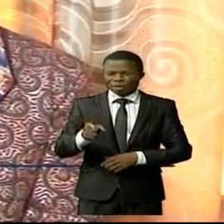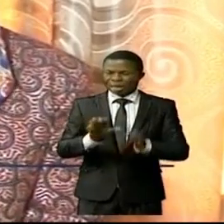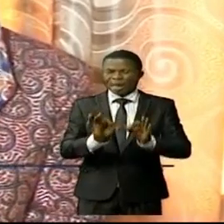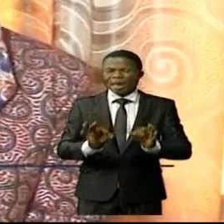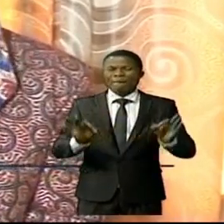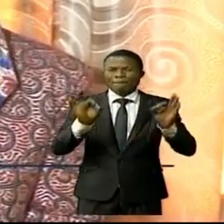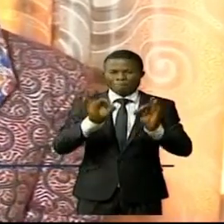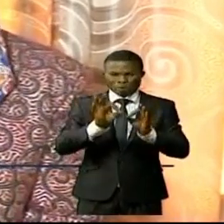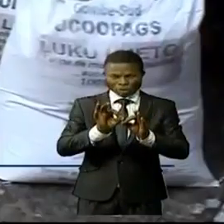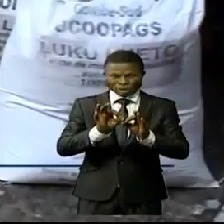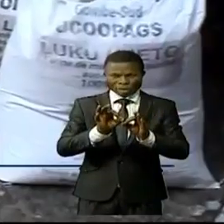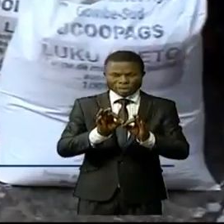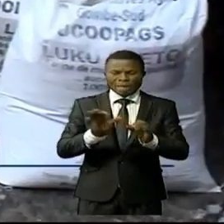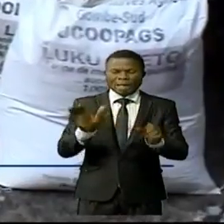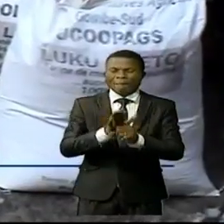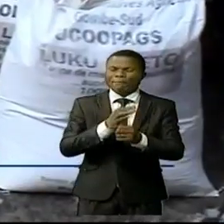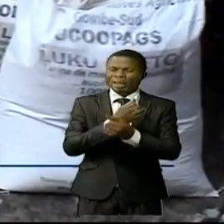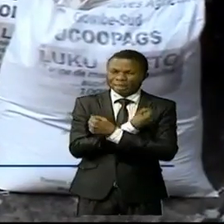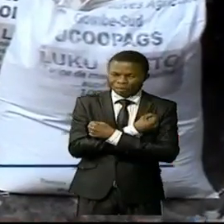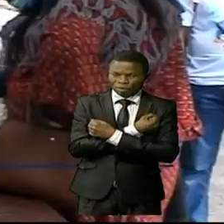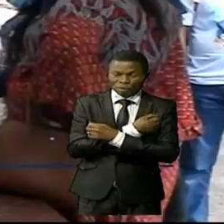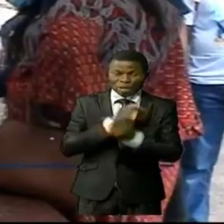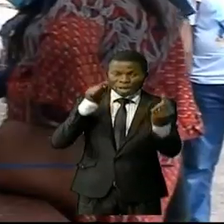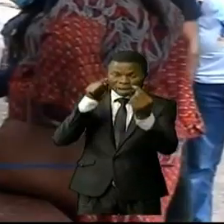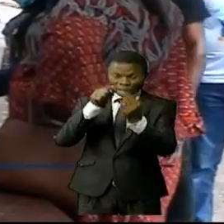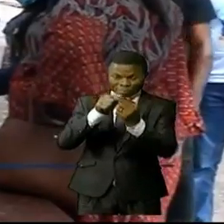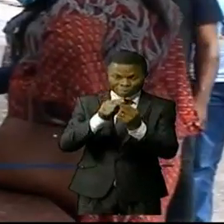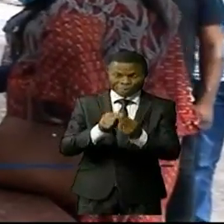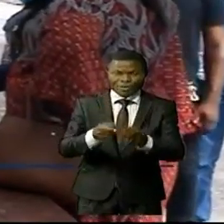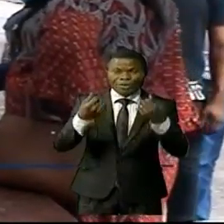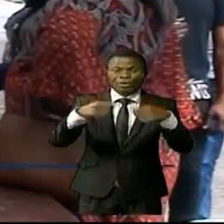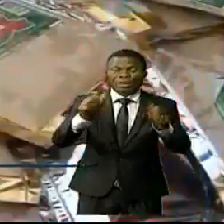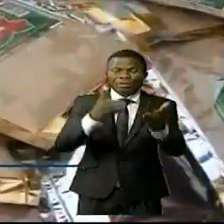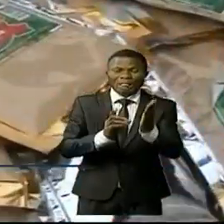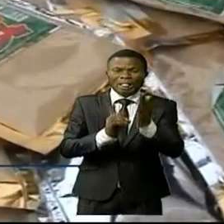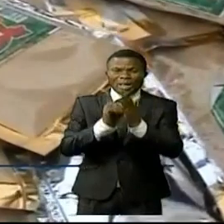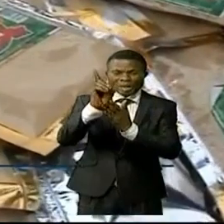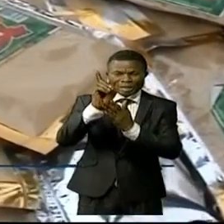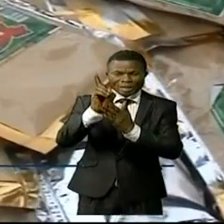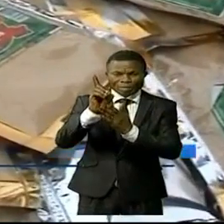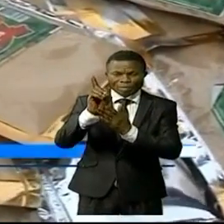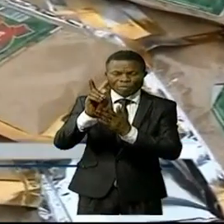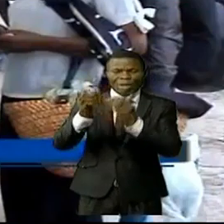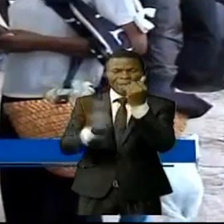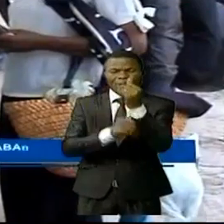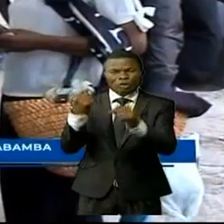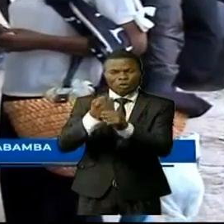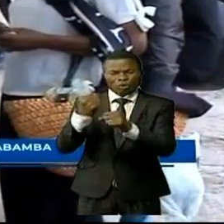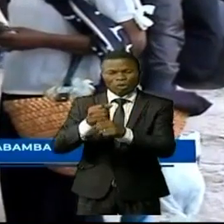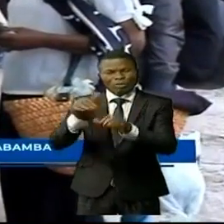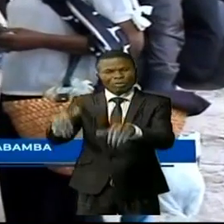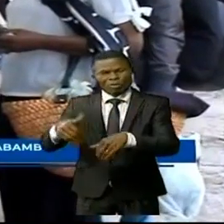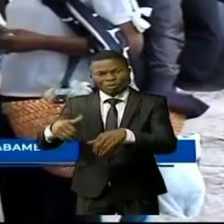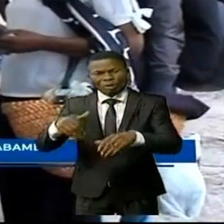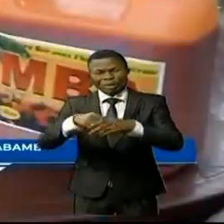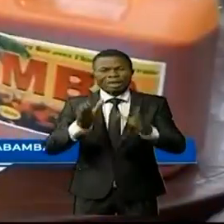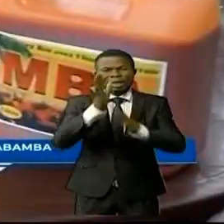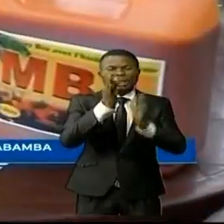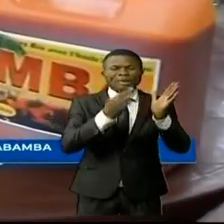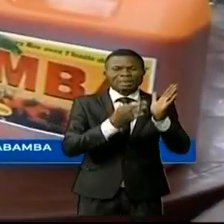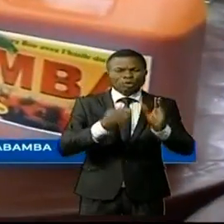passionnant. L'objectif général de cette foire reste le développement de petits exploitants agricoles régroupés au sein des 18